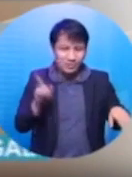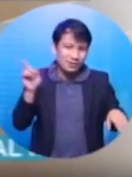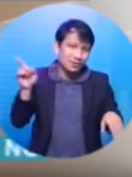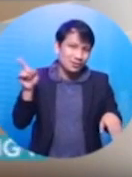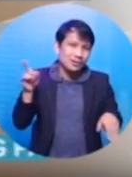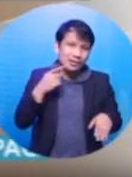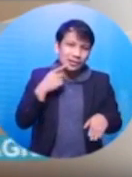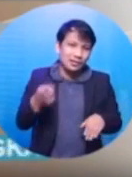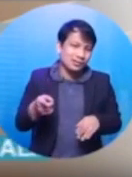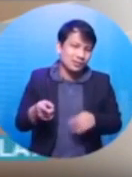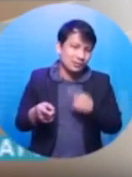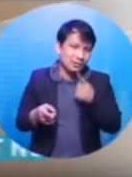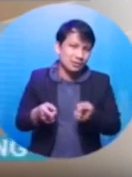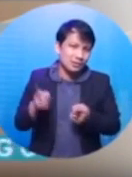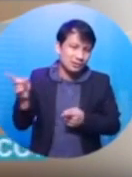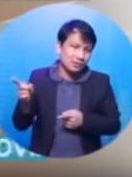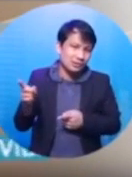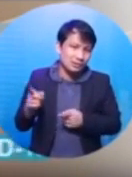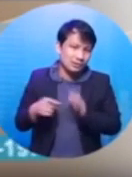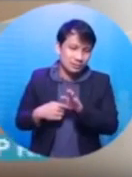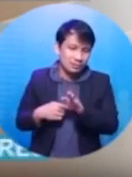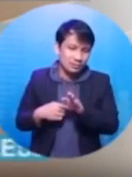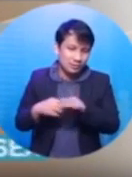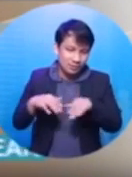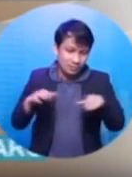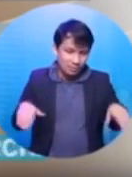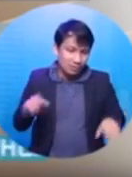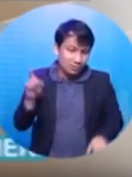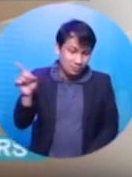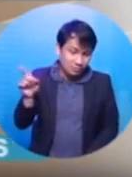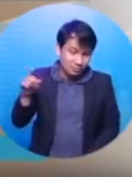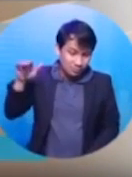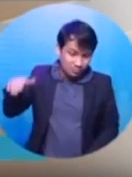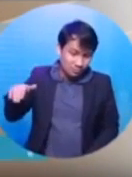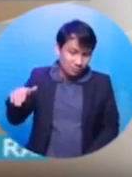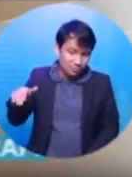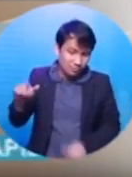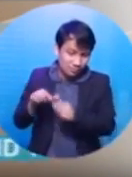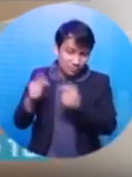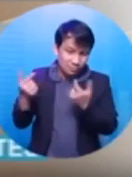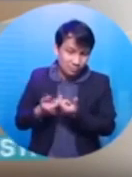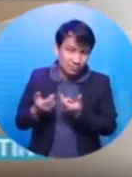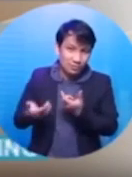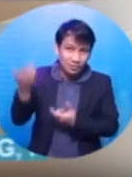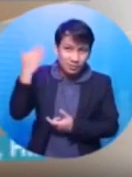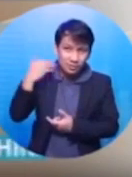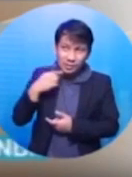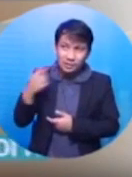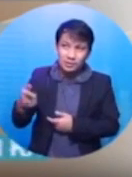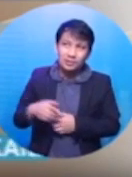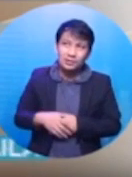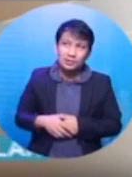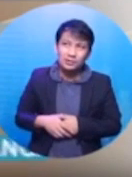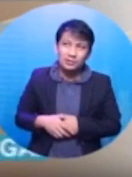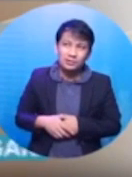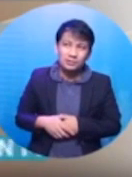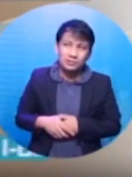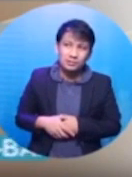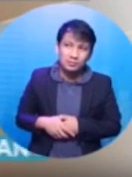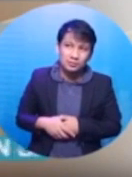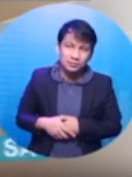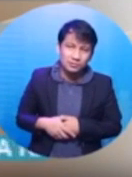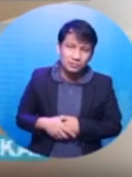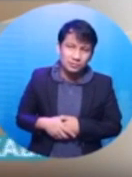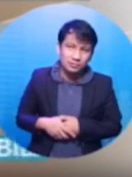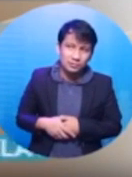po si Rapi, patunayan po po na dito po, siya po yung bata ng mga grupo mula pa po nung maliliit na sa